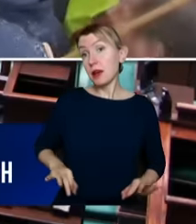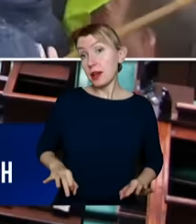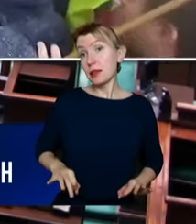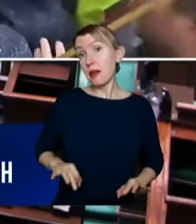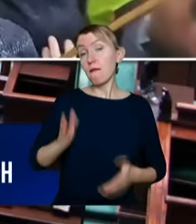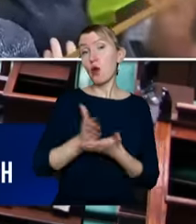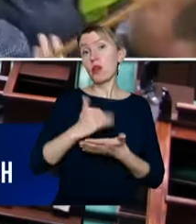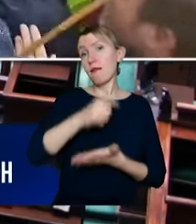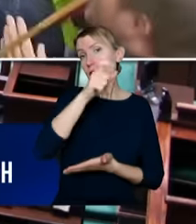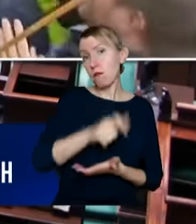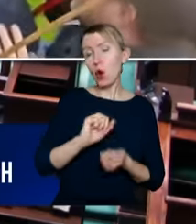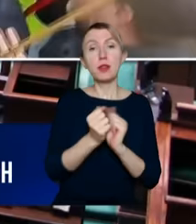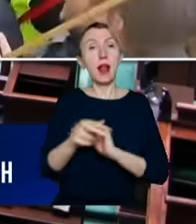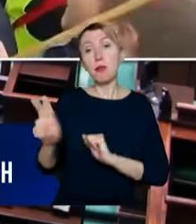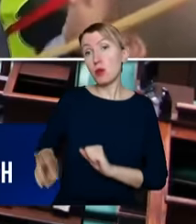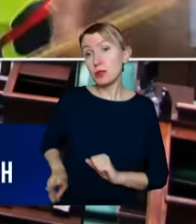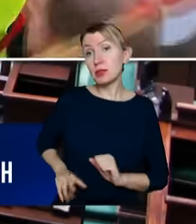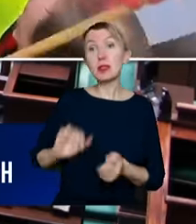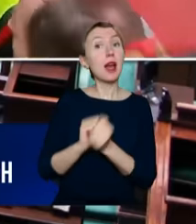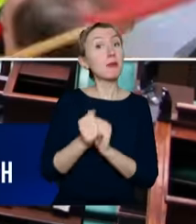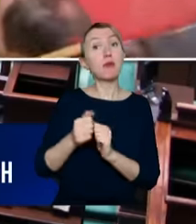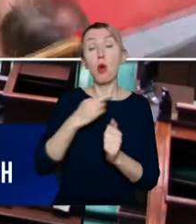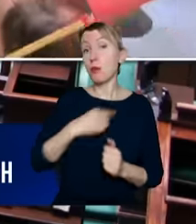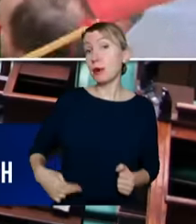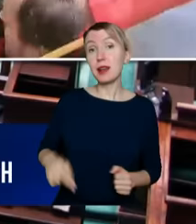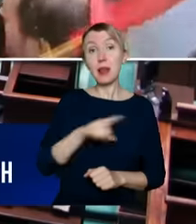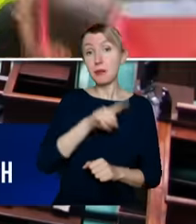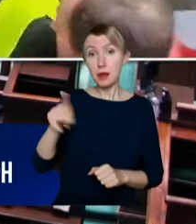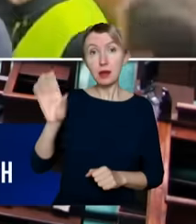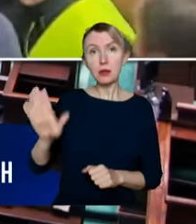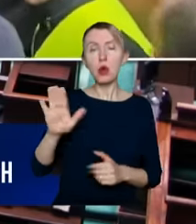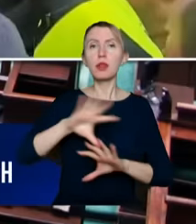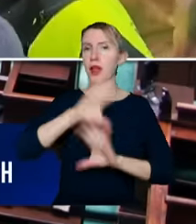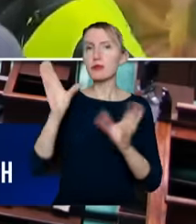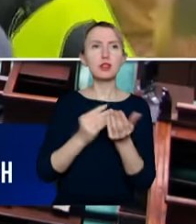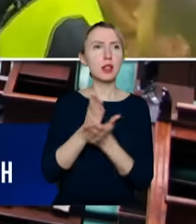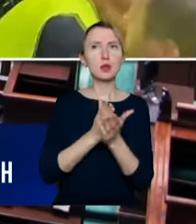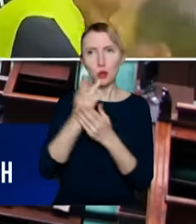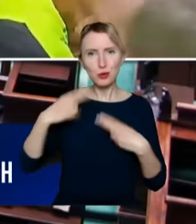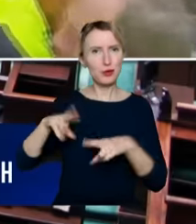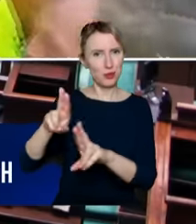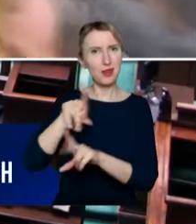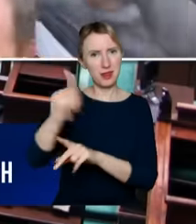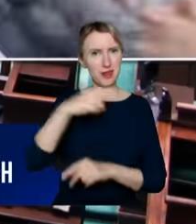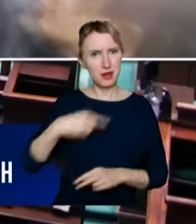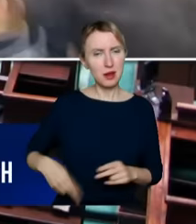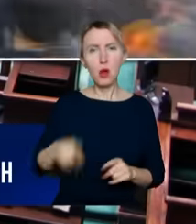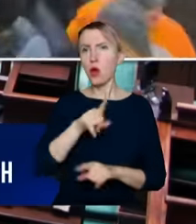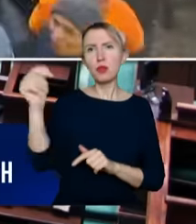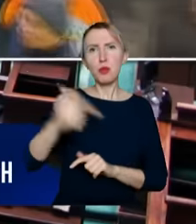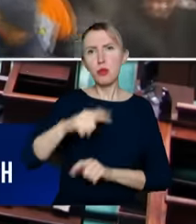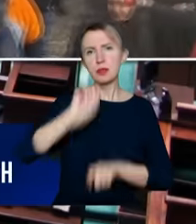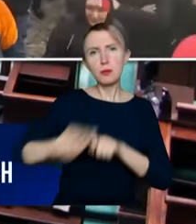Wojewody, czy do Pana Ministra, czy nawet do Pana Premiera, którzy mają pod sobą te wszystkie służby, którzy powinni zbadać, powinni